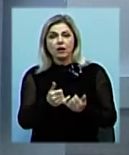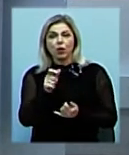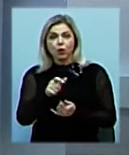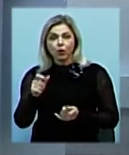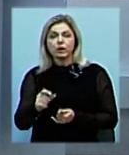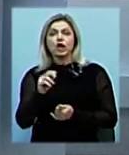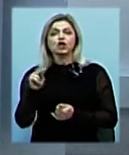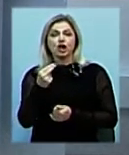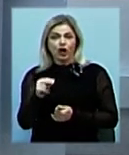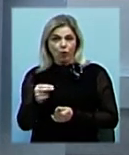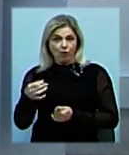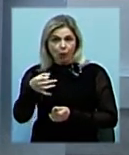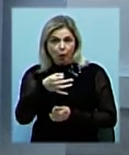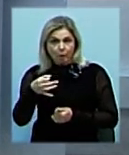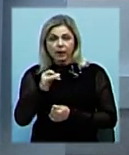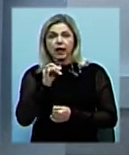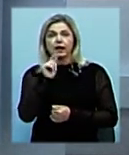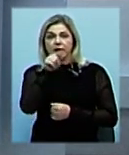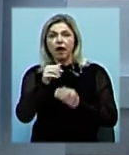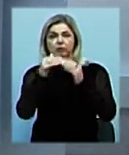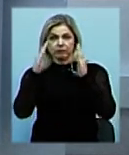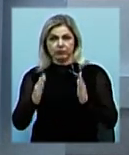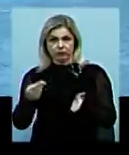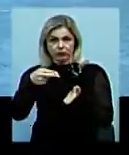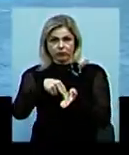Чернігівської області та встановили намет.